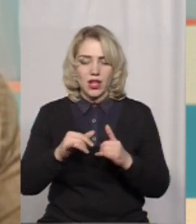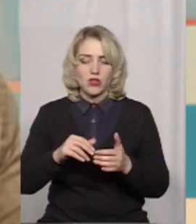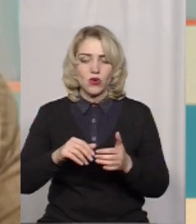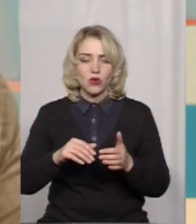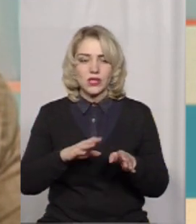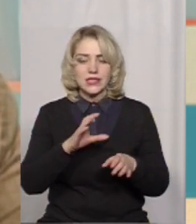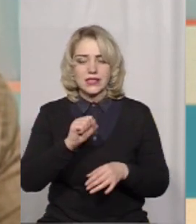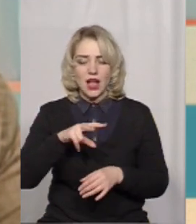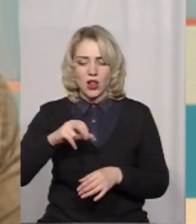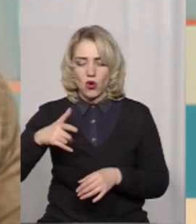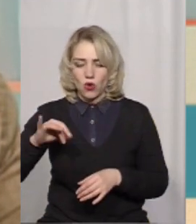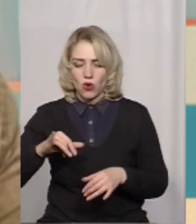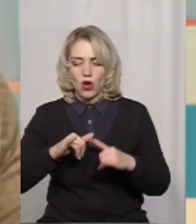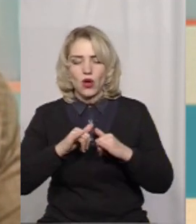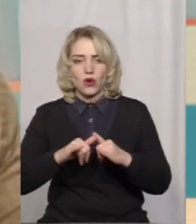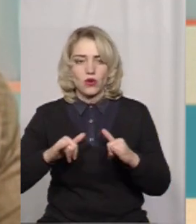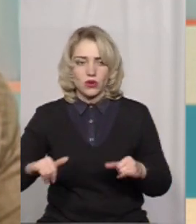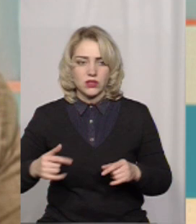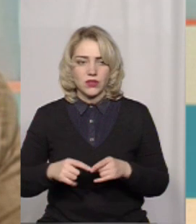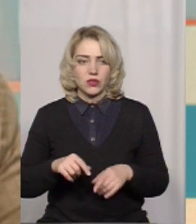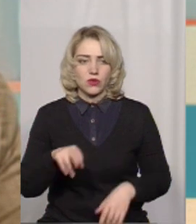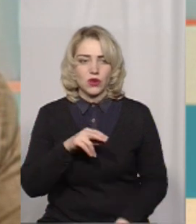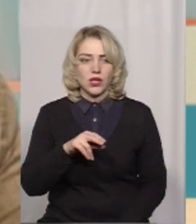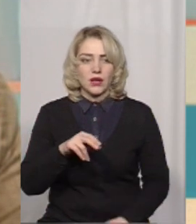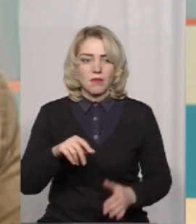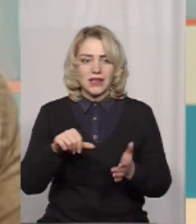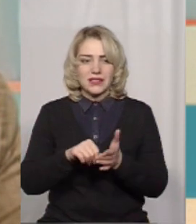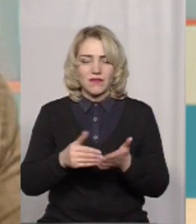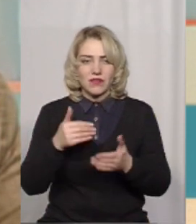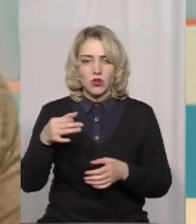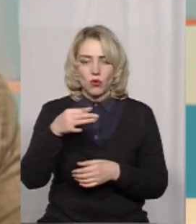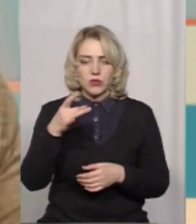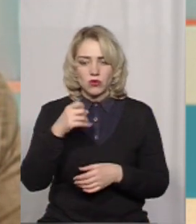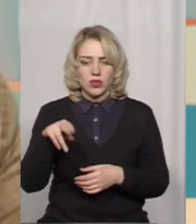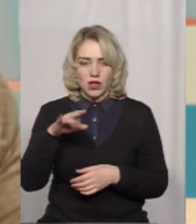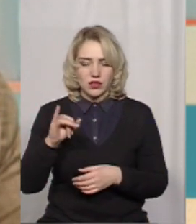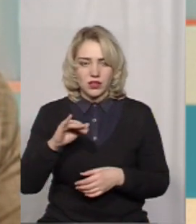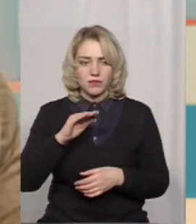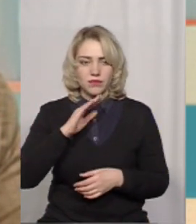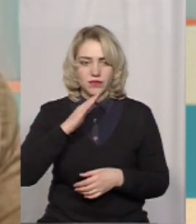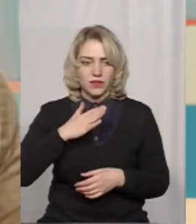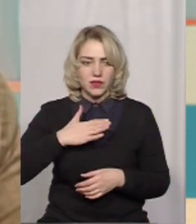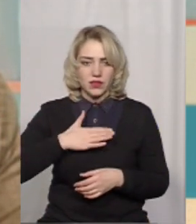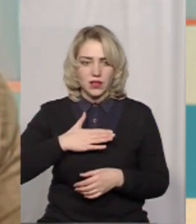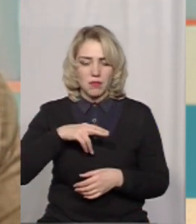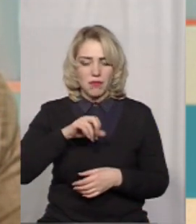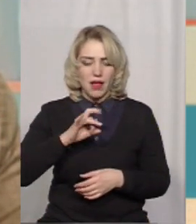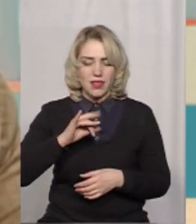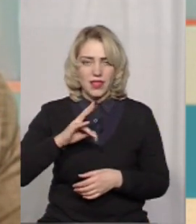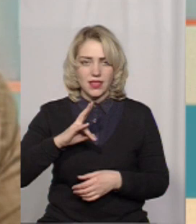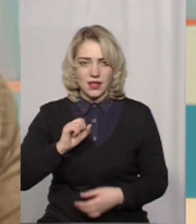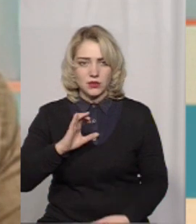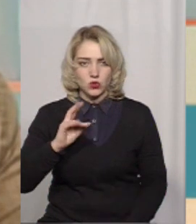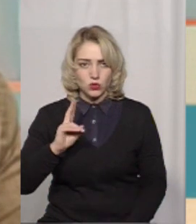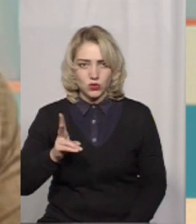організації Астар Демчук Олег Віленович, входить представник від обласної ради наша контактна особа Панасюк Микола